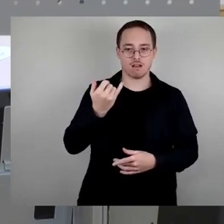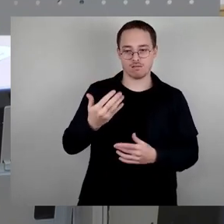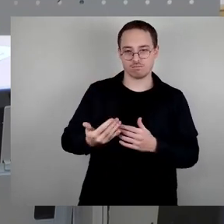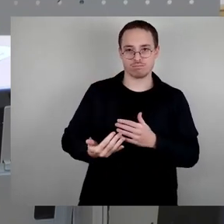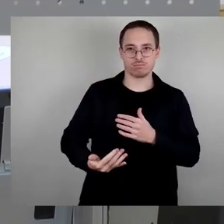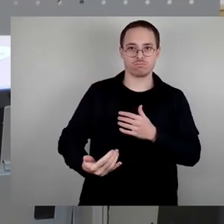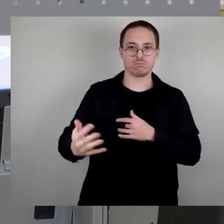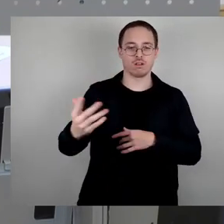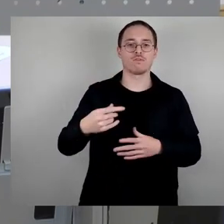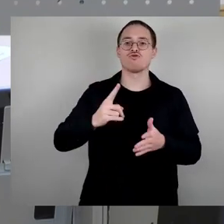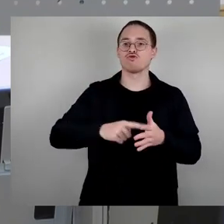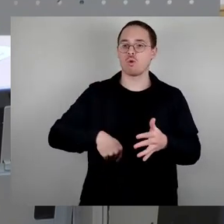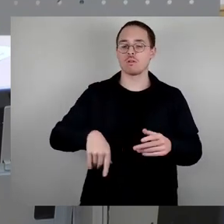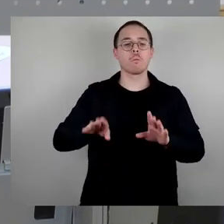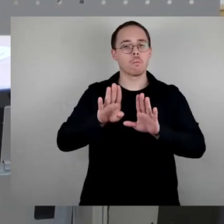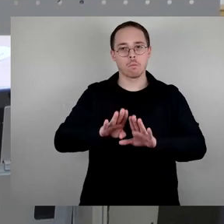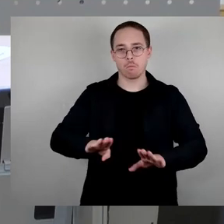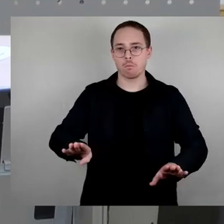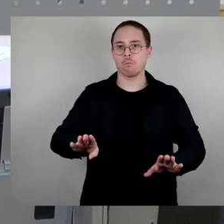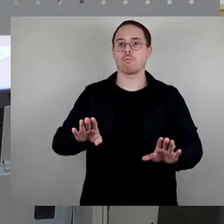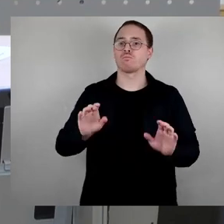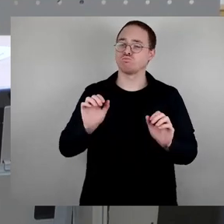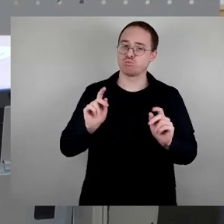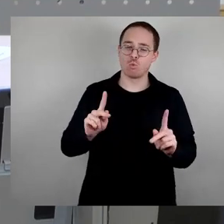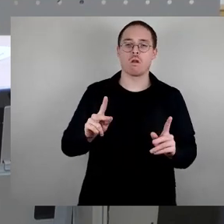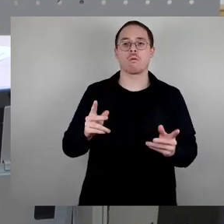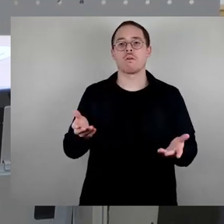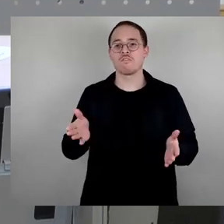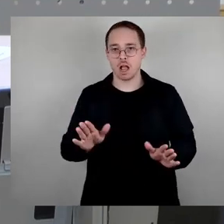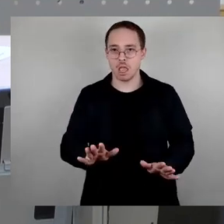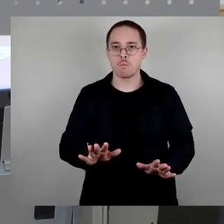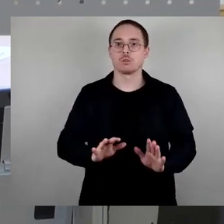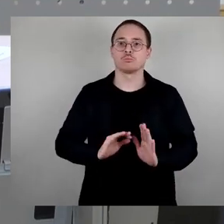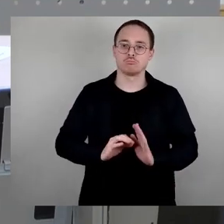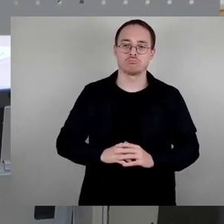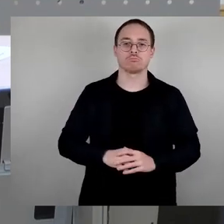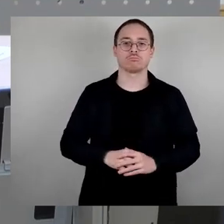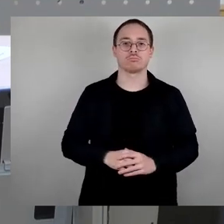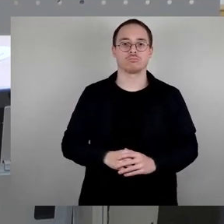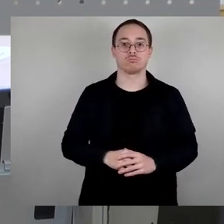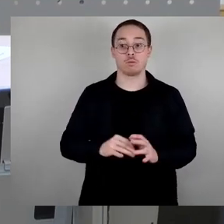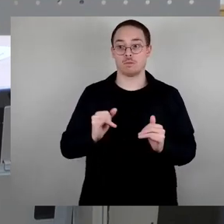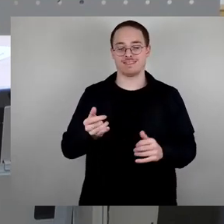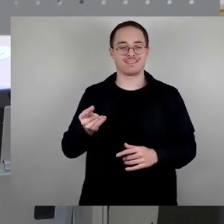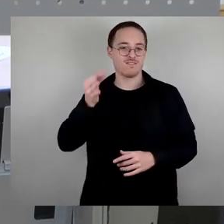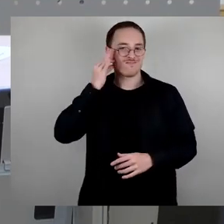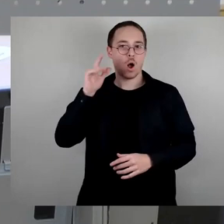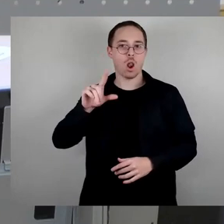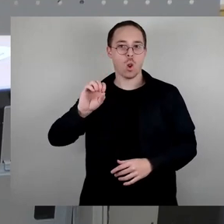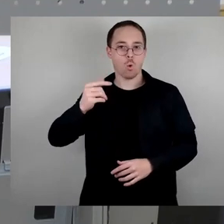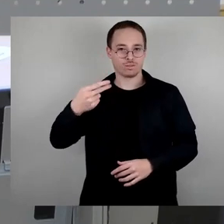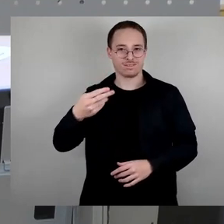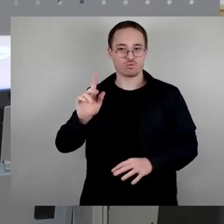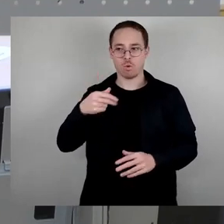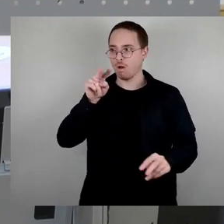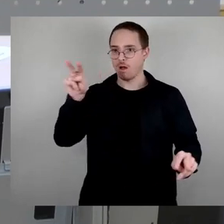fangen neu an. Und wer sich zu sehr umschaut, wie Frau Loth, nach Sodom und Gomorra schaut,